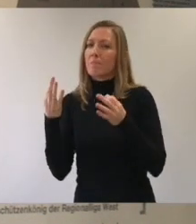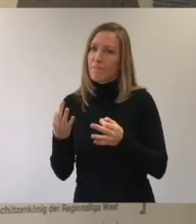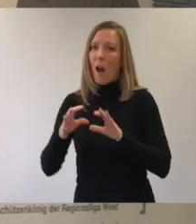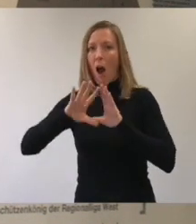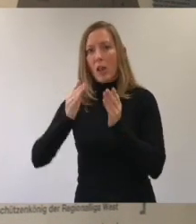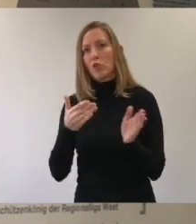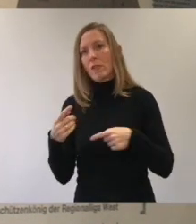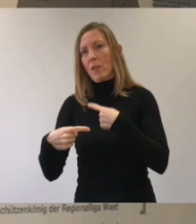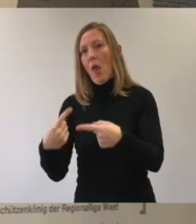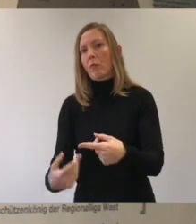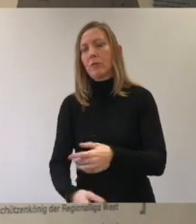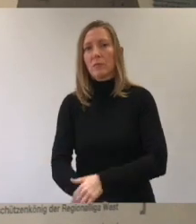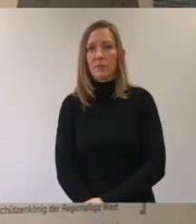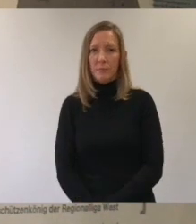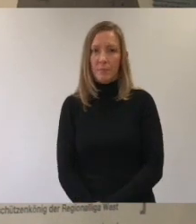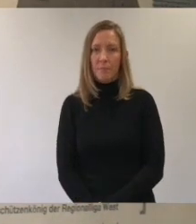ging alles schief.